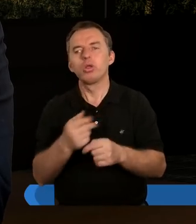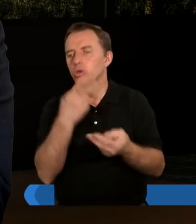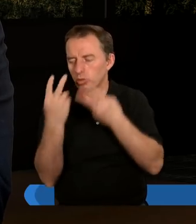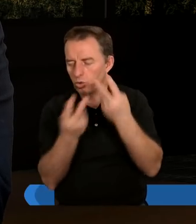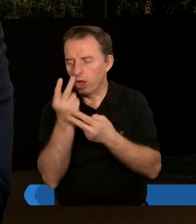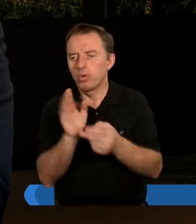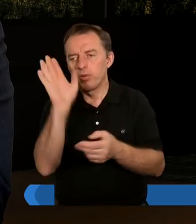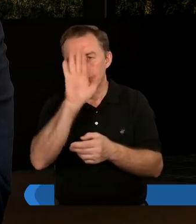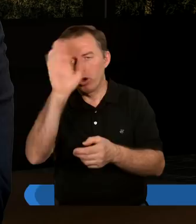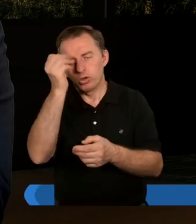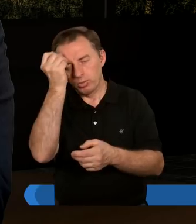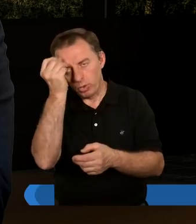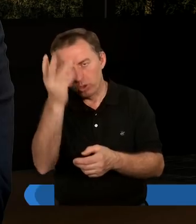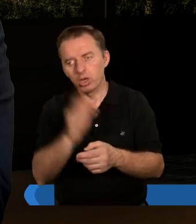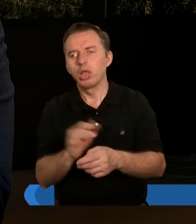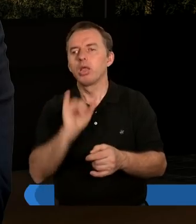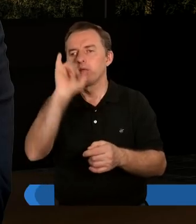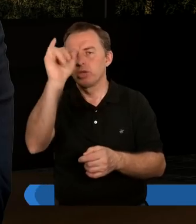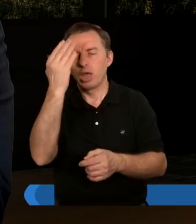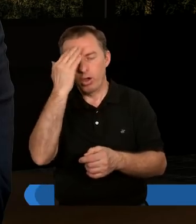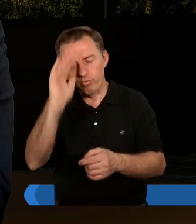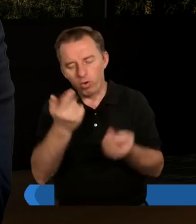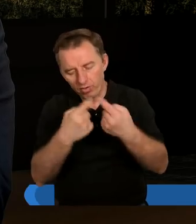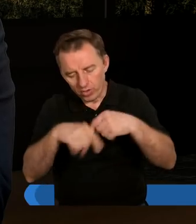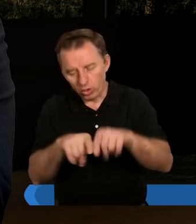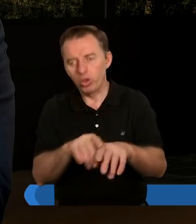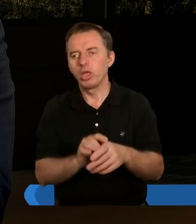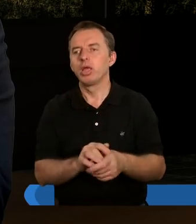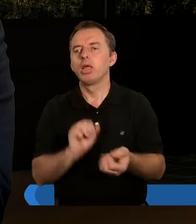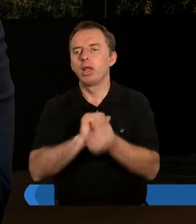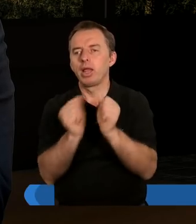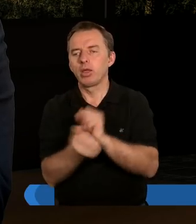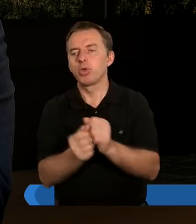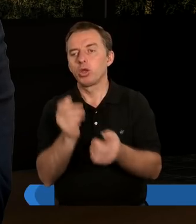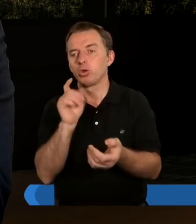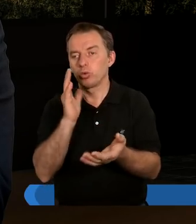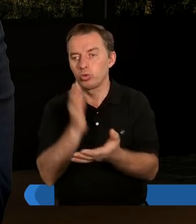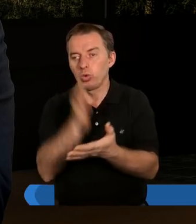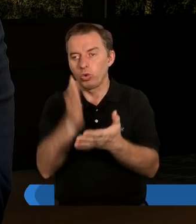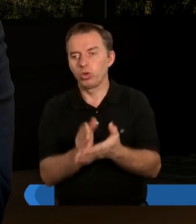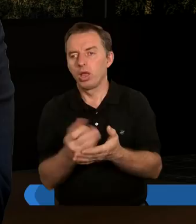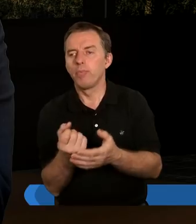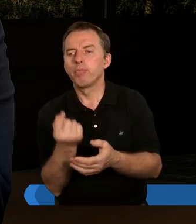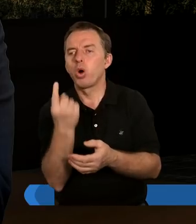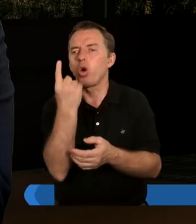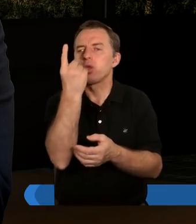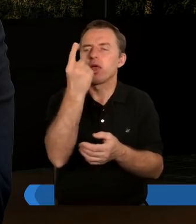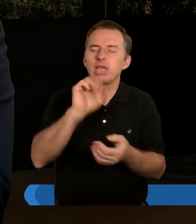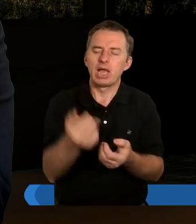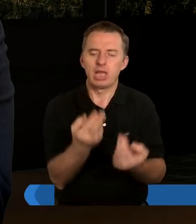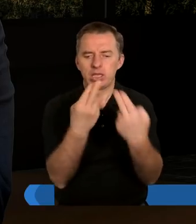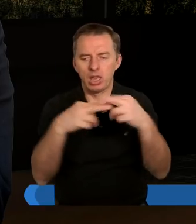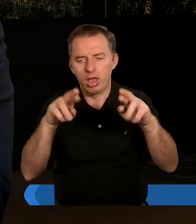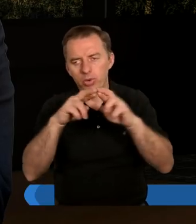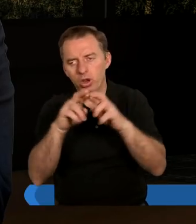szukamy tej mądrości, odkrywamy Jego wolę. Natomiast, gdy już pojawiają się jakieś